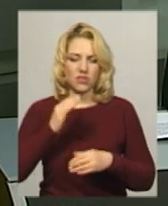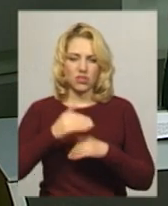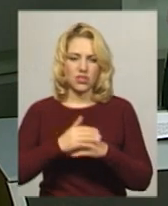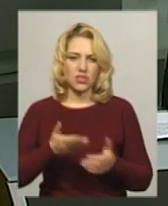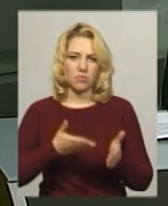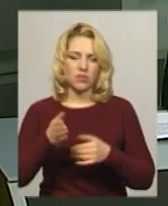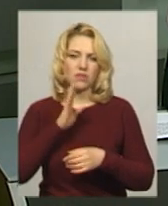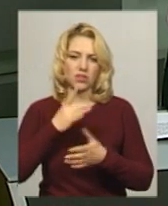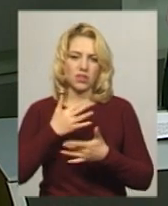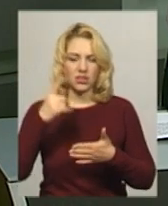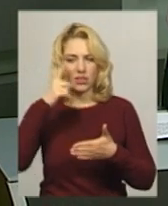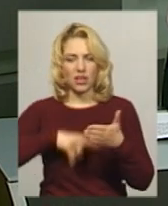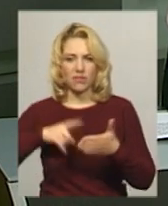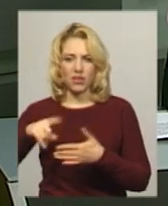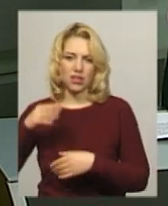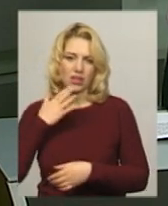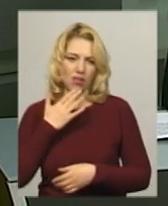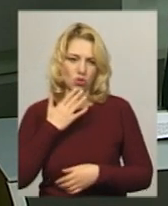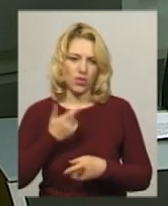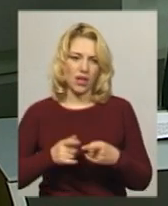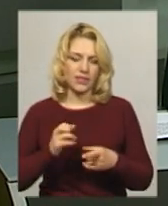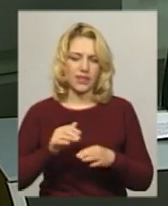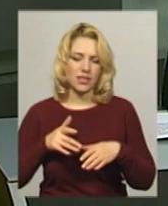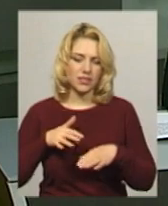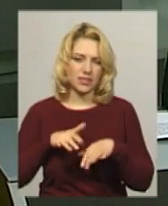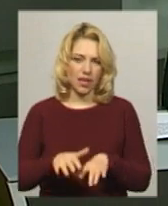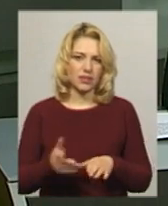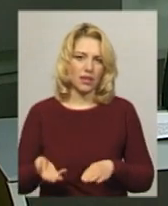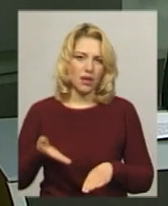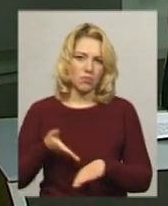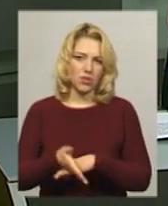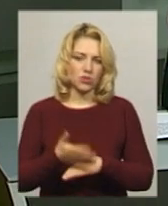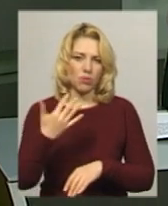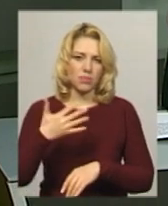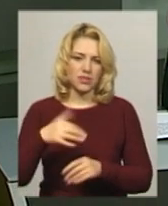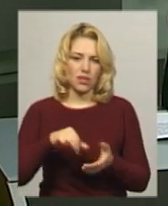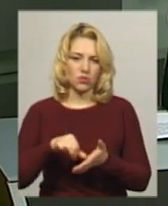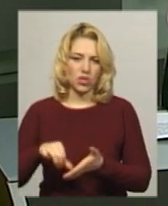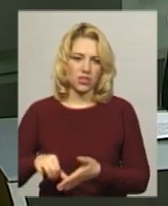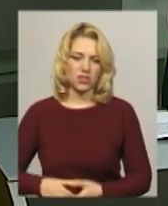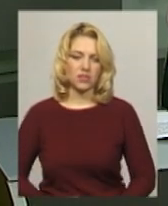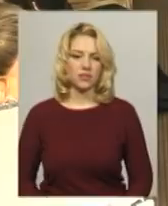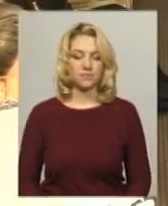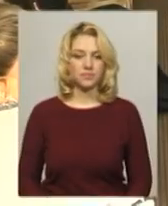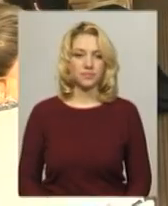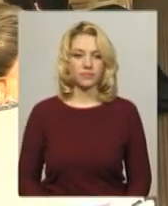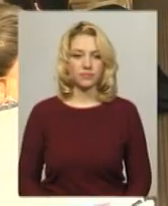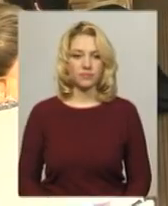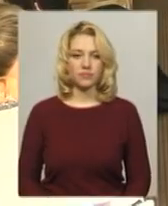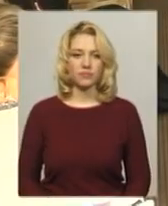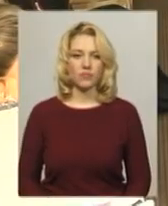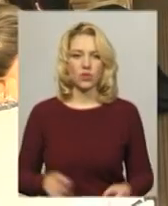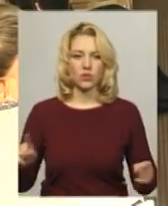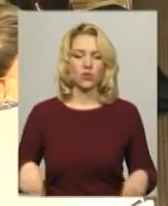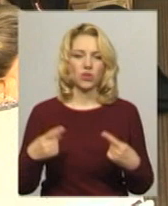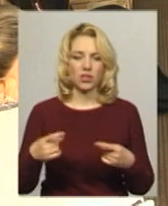дівчат різного віросповідання та національності. На захід прийшло 50 учасниць. Більше розповідь Андрій Гумений. Організатор